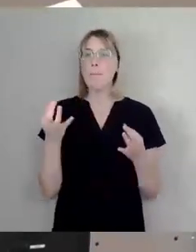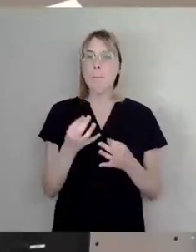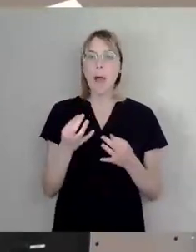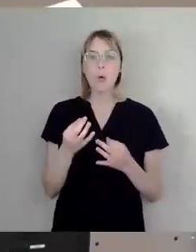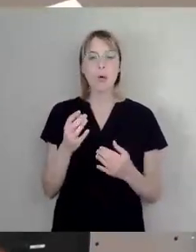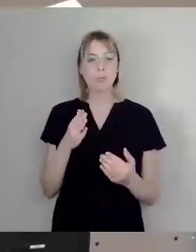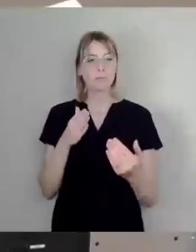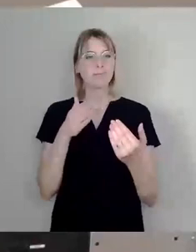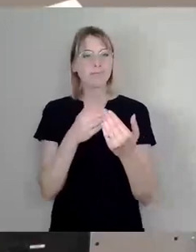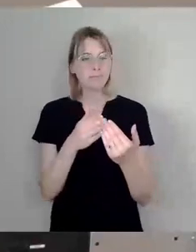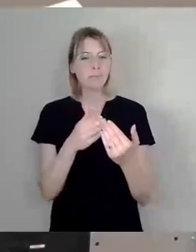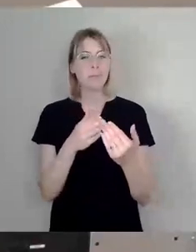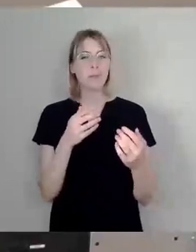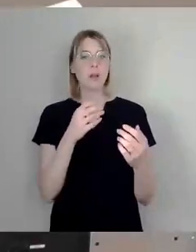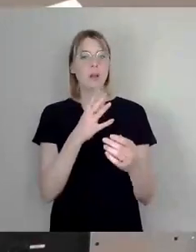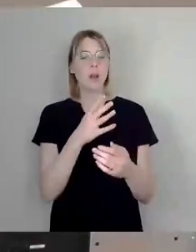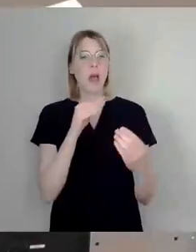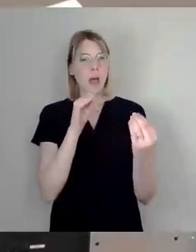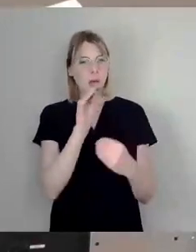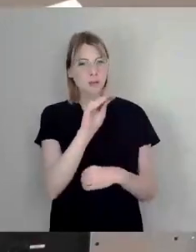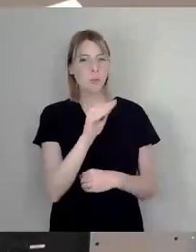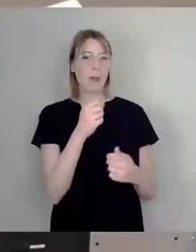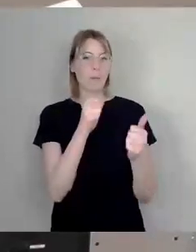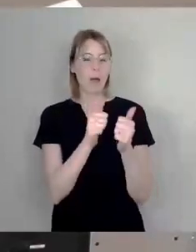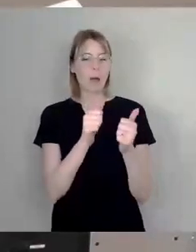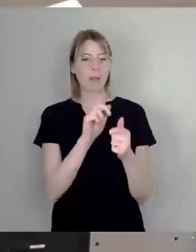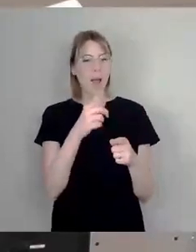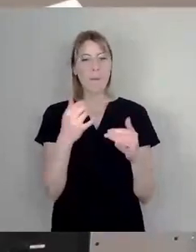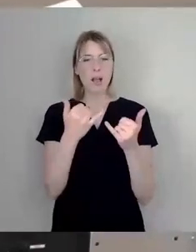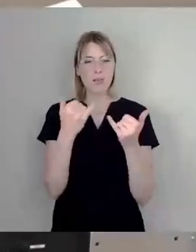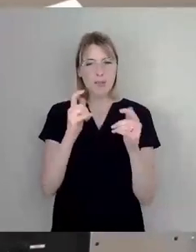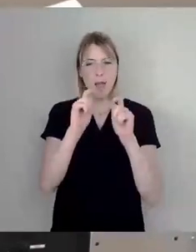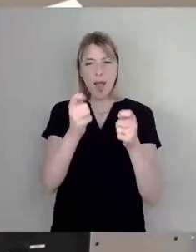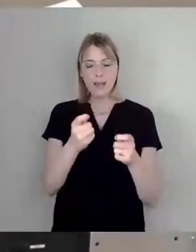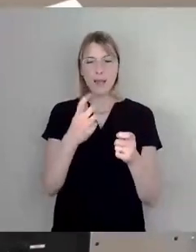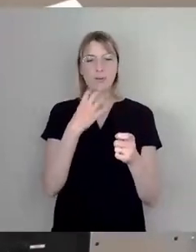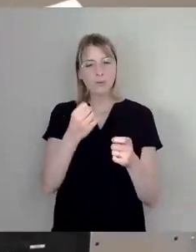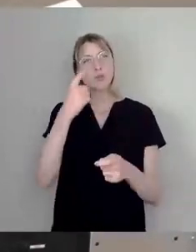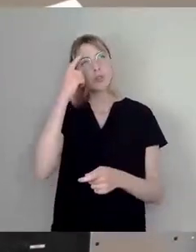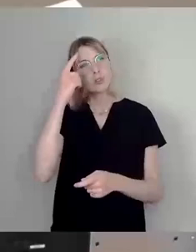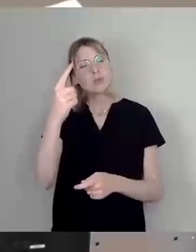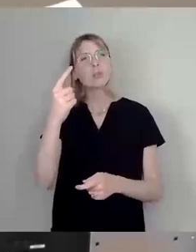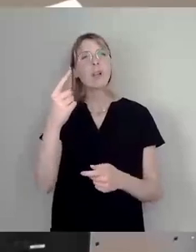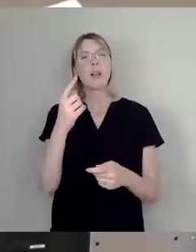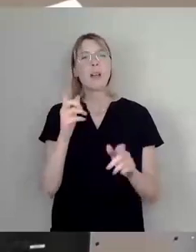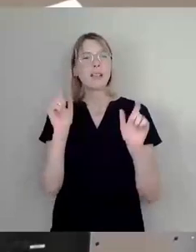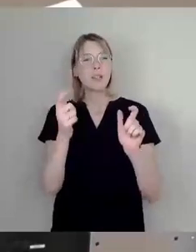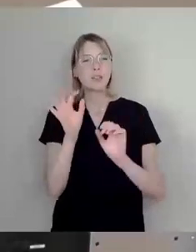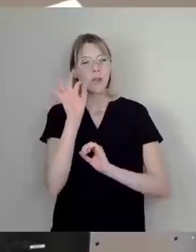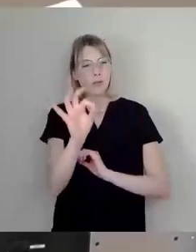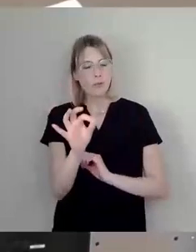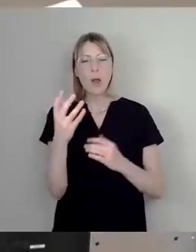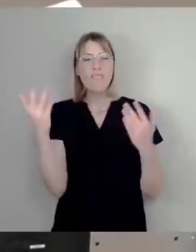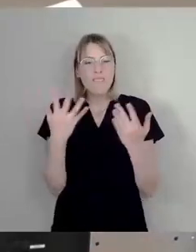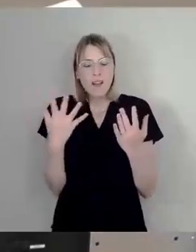macht, der muss einen Antrag abgeben und dann muss man gucken, was will der für die Gesellschaft erreichen. Und dann muss ich als Verwaltung oder setze ich als